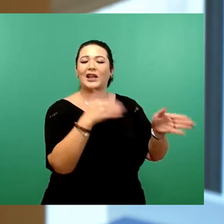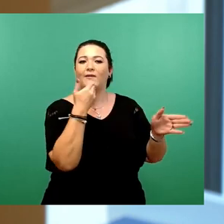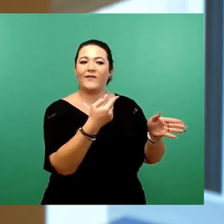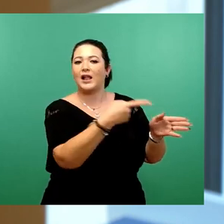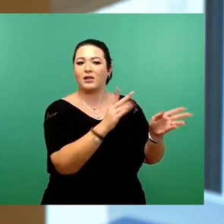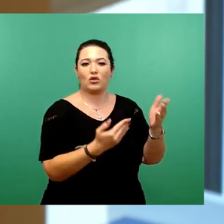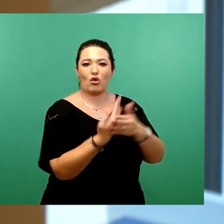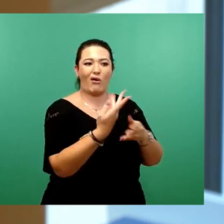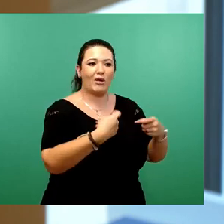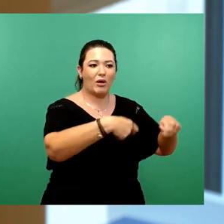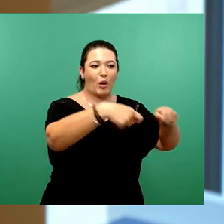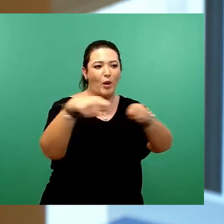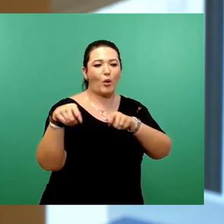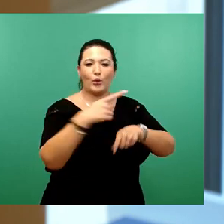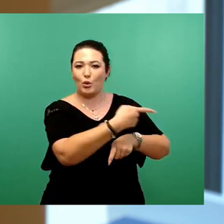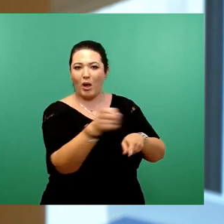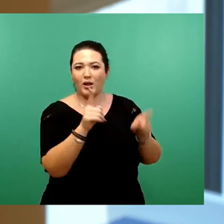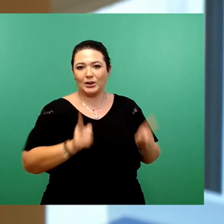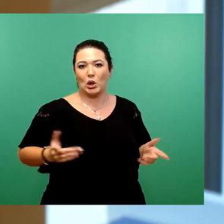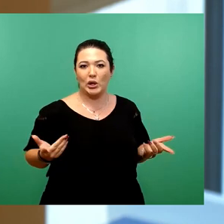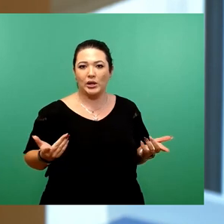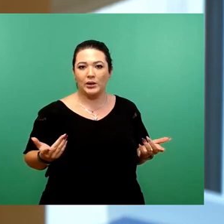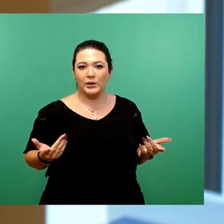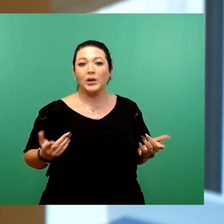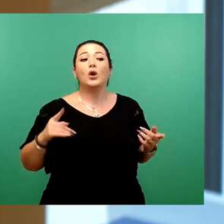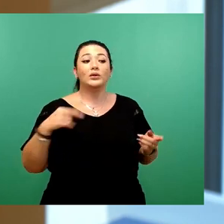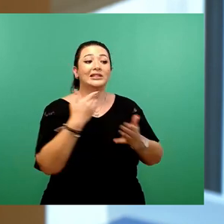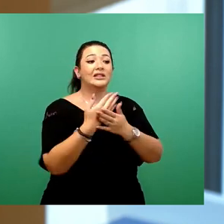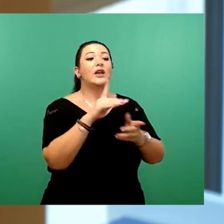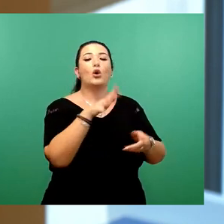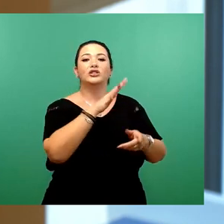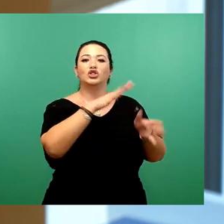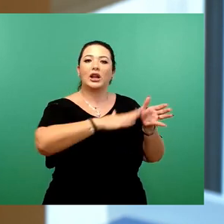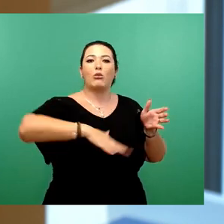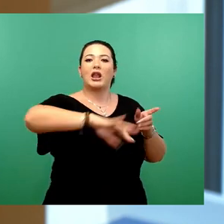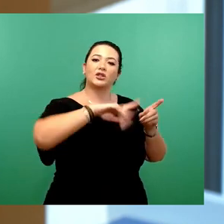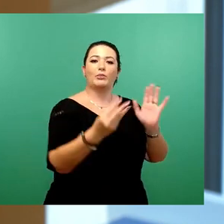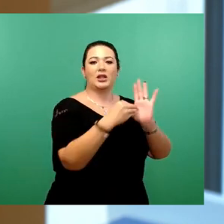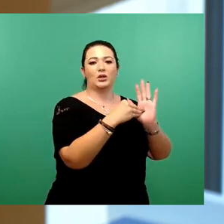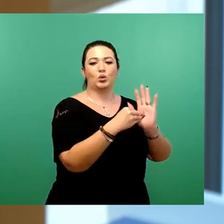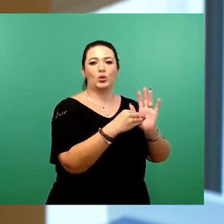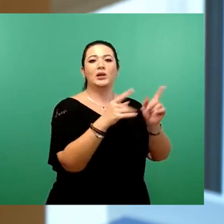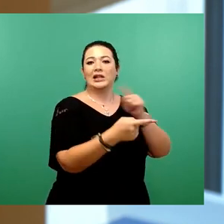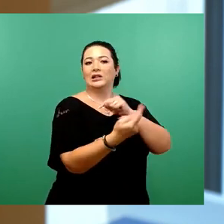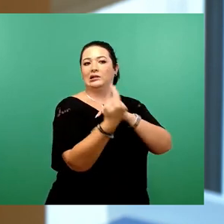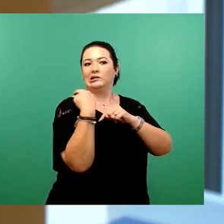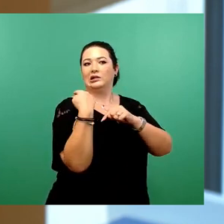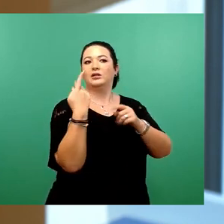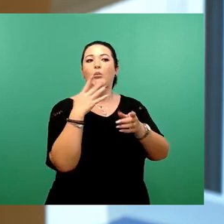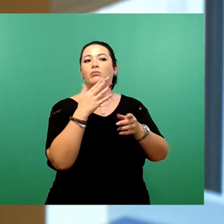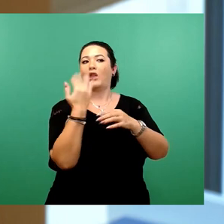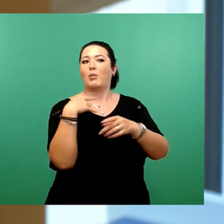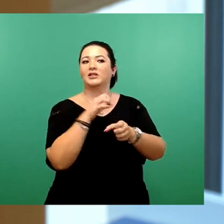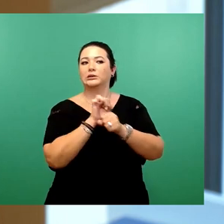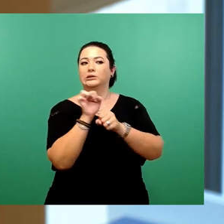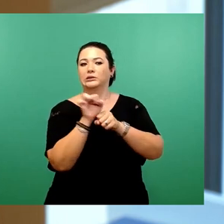richtlinienkonformen Radverkehrsanlagen auf das Verkehrsgeschehen am Schillerplatz haben. Nach ihrer kurzzeitigen Intervention gegen diese Pläne ihres Beigeordneten